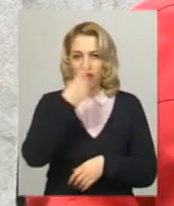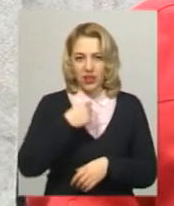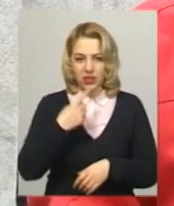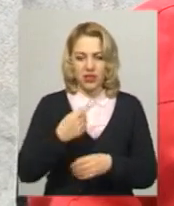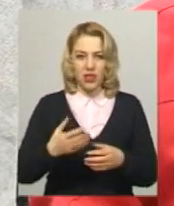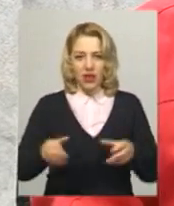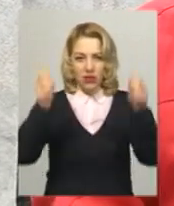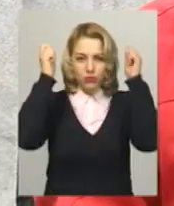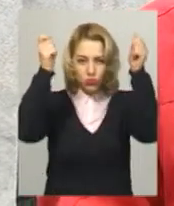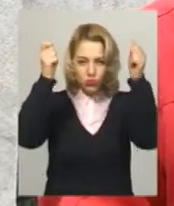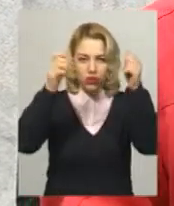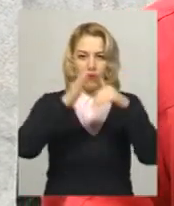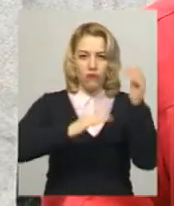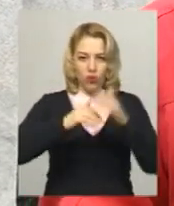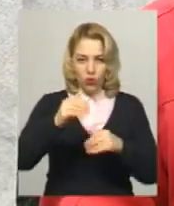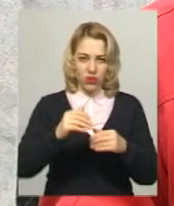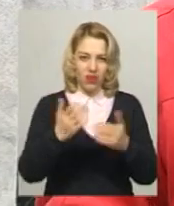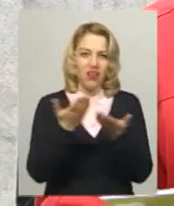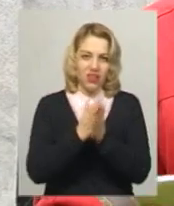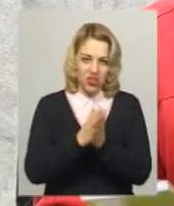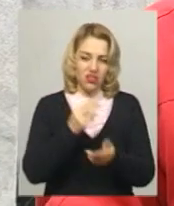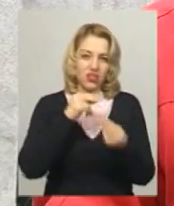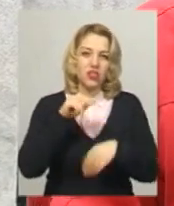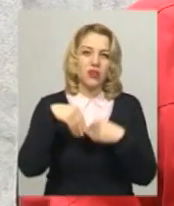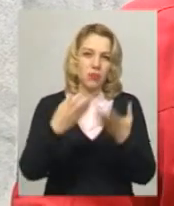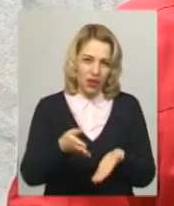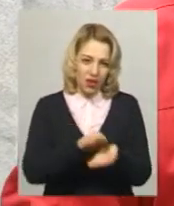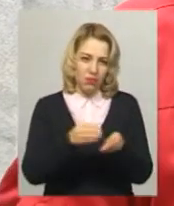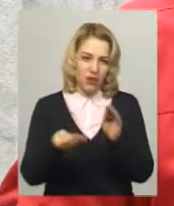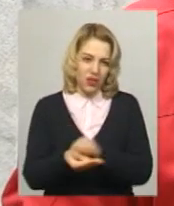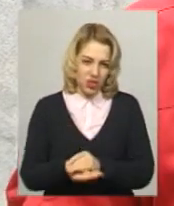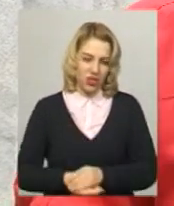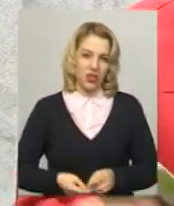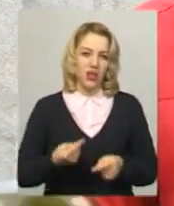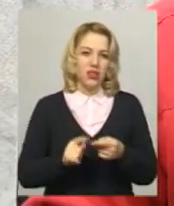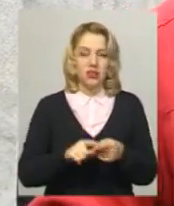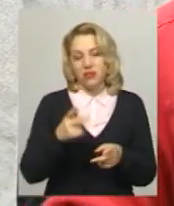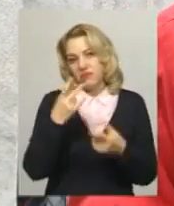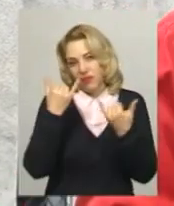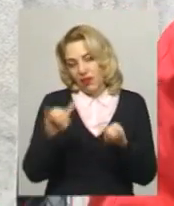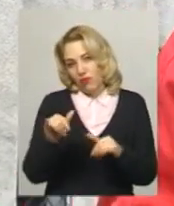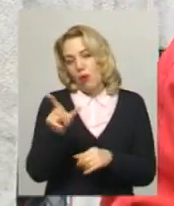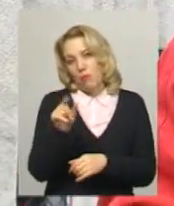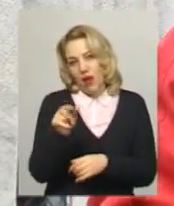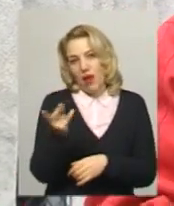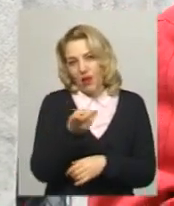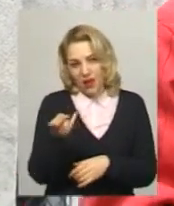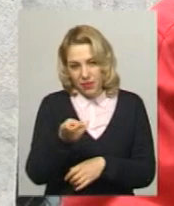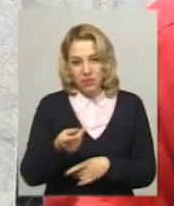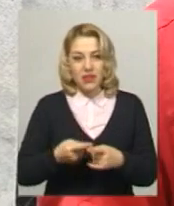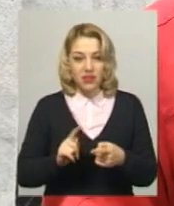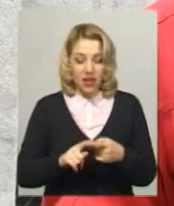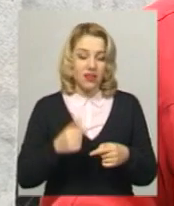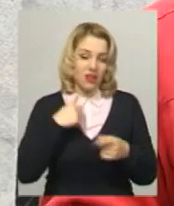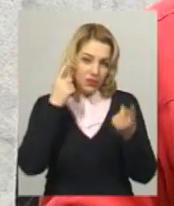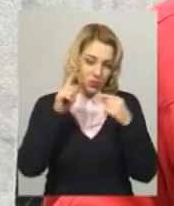руки всунули книжки, краще вдали пиріжки, і стоїть немов примара, це дебела дивопара. Такий віршик вийшов, щоб привернути увагу